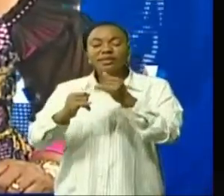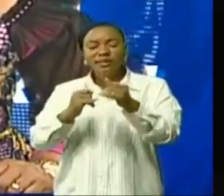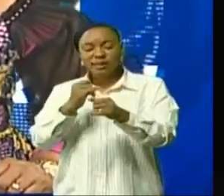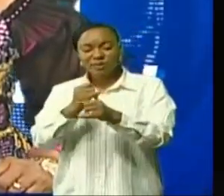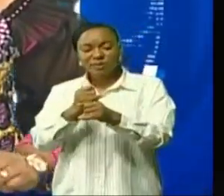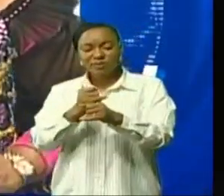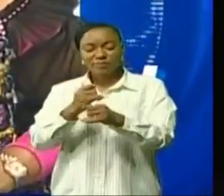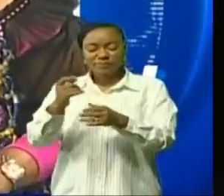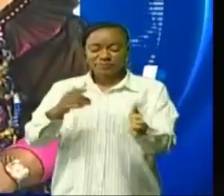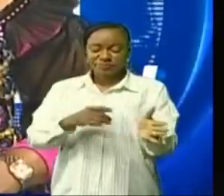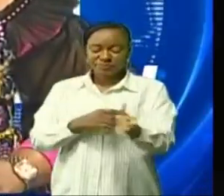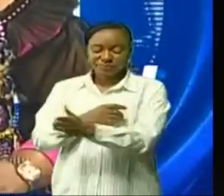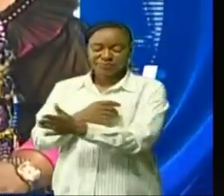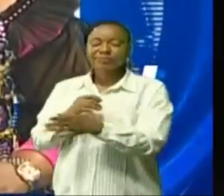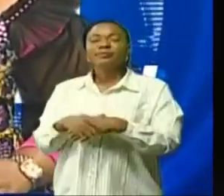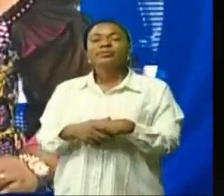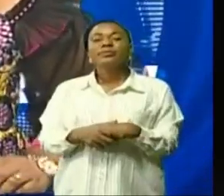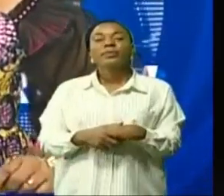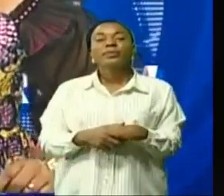supprimée.